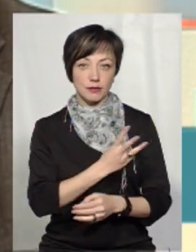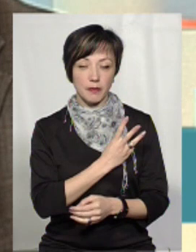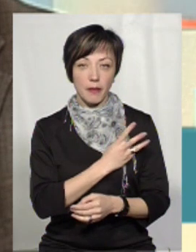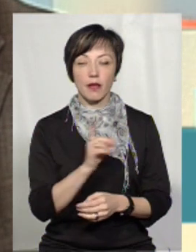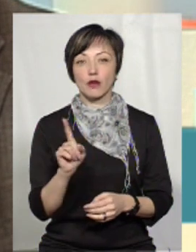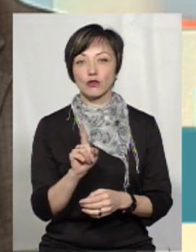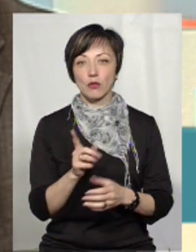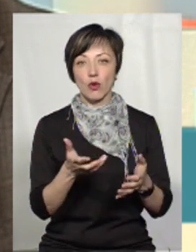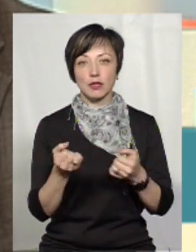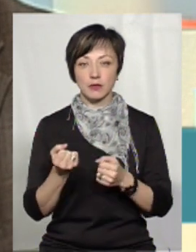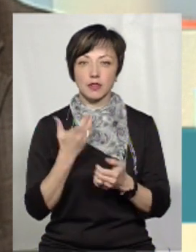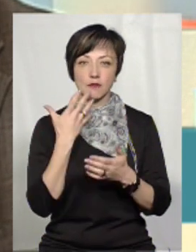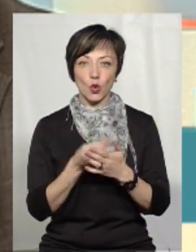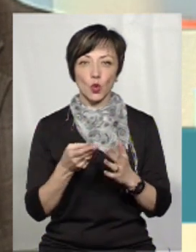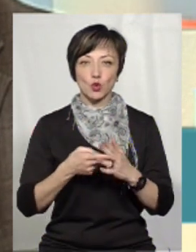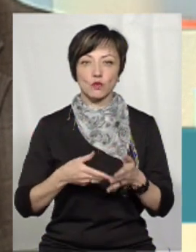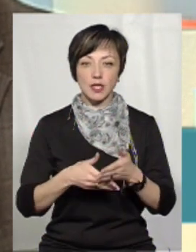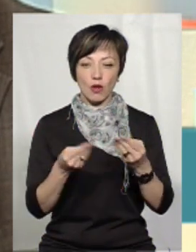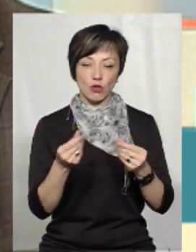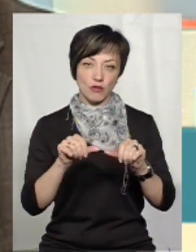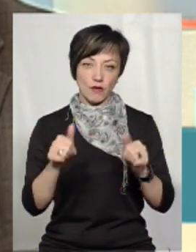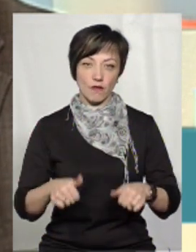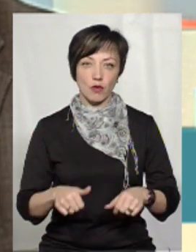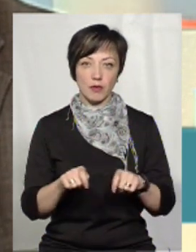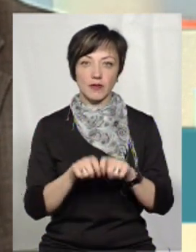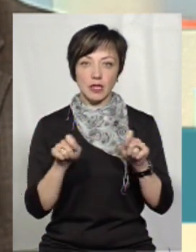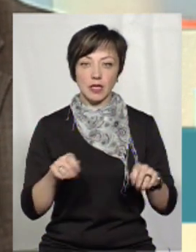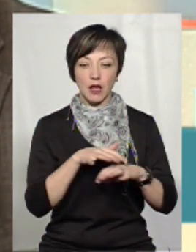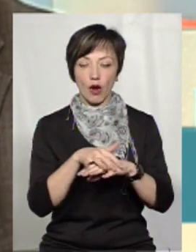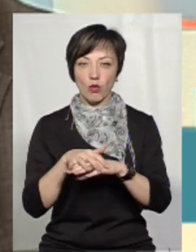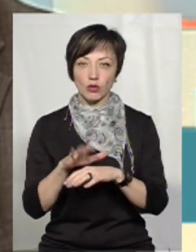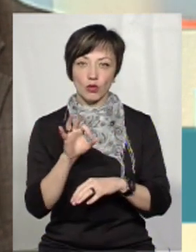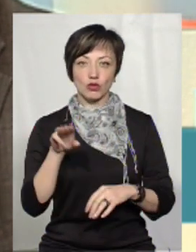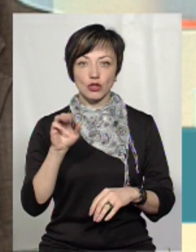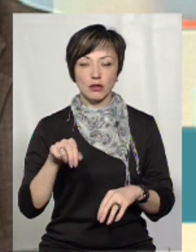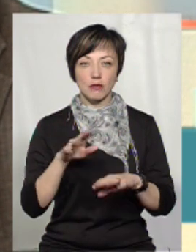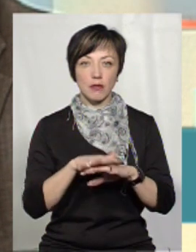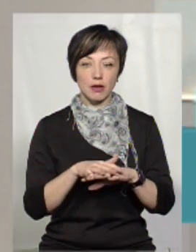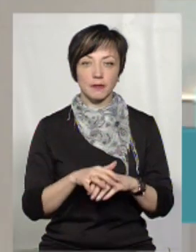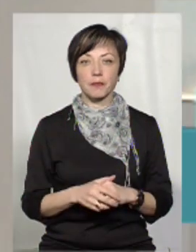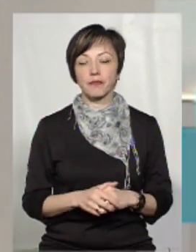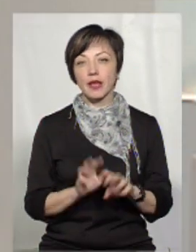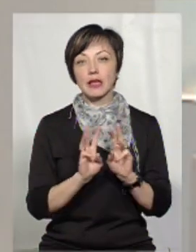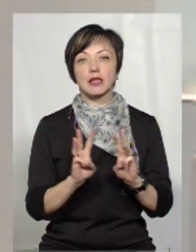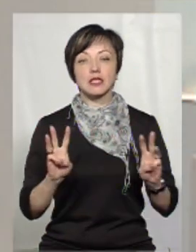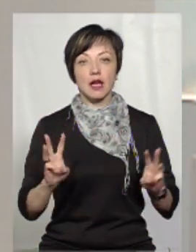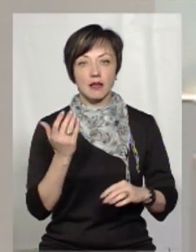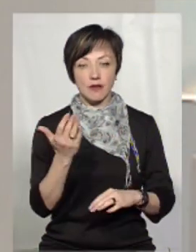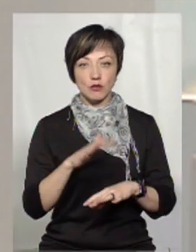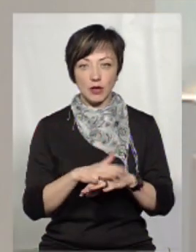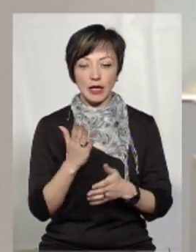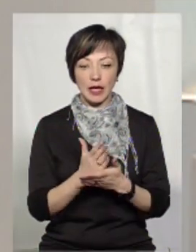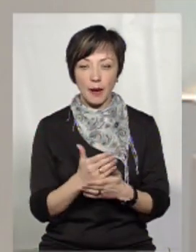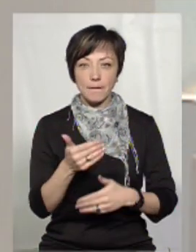для того, щоб отримати свою субсидію в грошовій формі і відкрити відповідні рахунки в Ощадному банку. На сайті Ощадбанку є